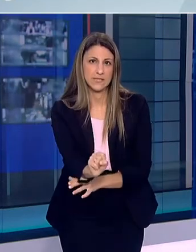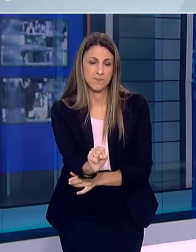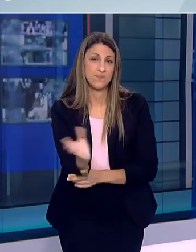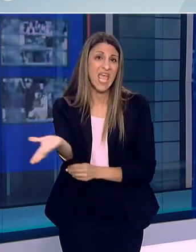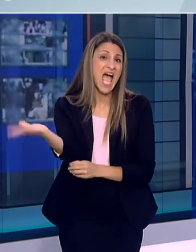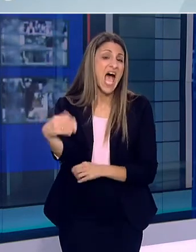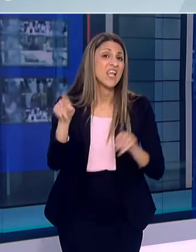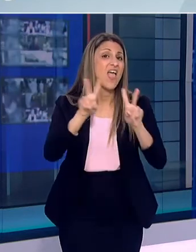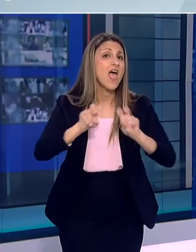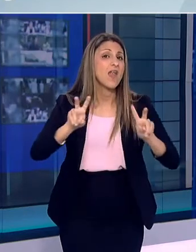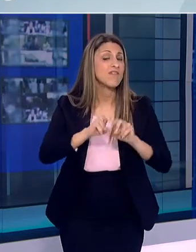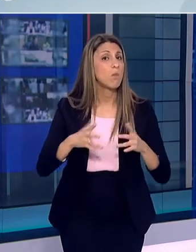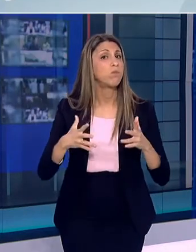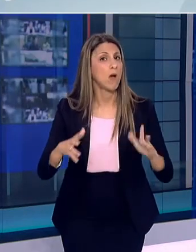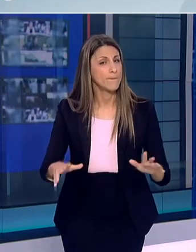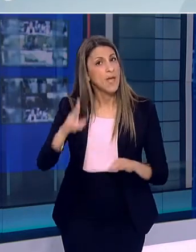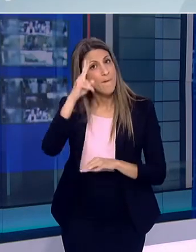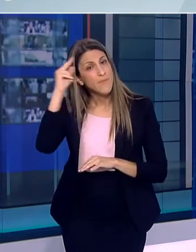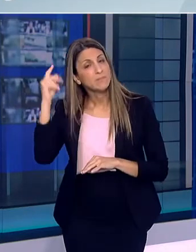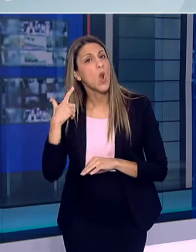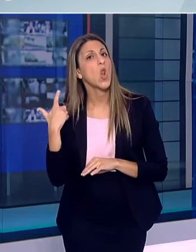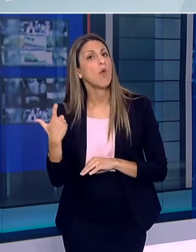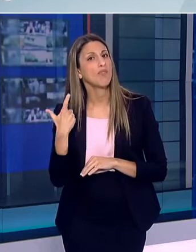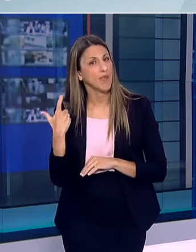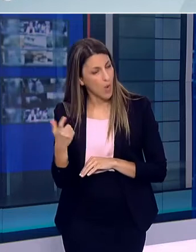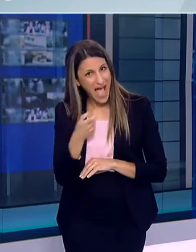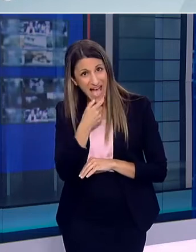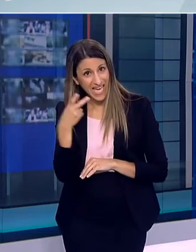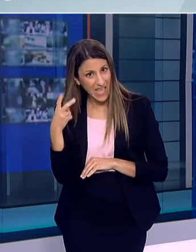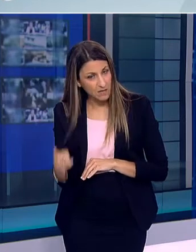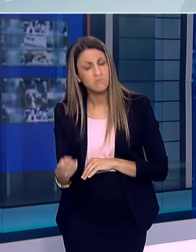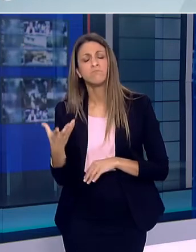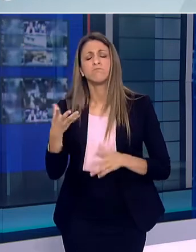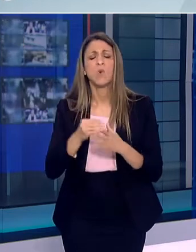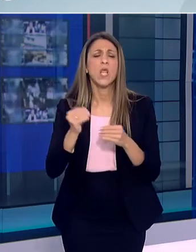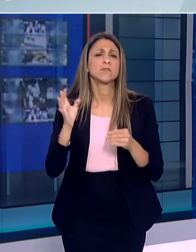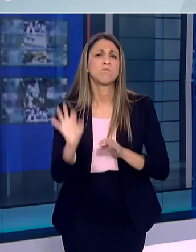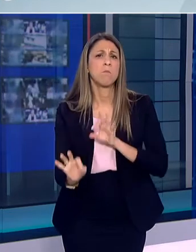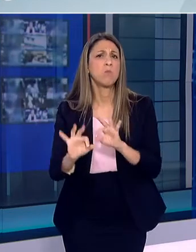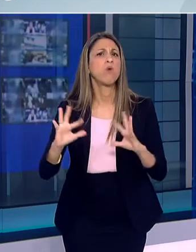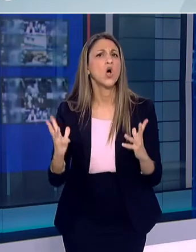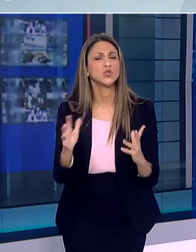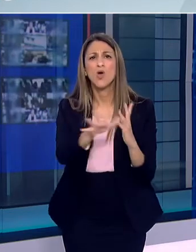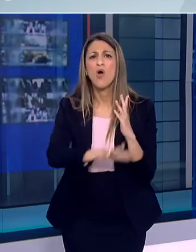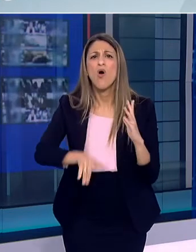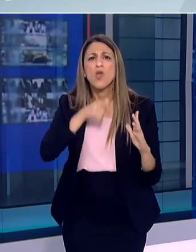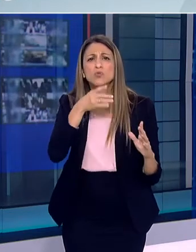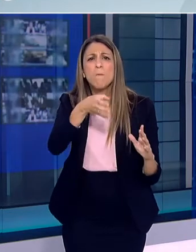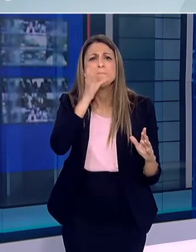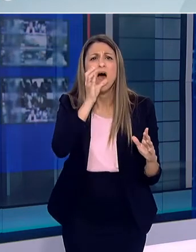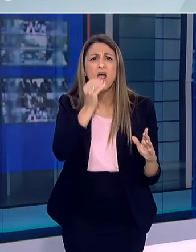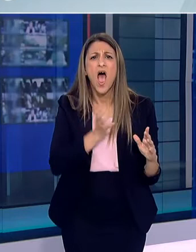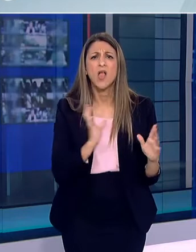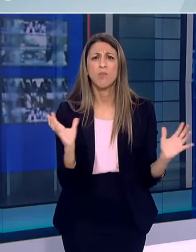μελέτη της Σχολής Υγιεινής και Τροπικής Ιατρικής του Πανεπιστημίου του Λονδίνου πολλαπλές επιδημίες ξεκινούν από τέτοιους χώρους και φέρνω ως